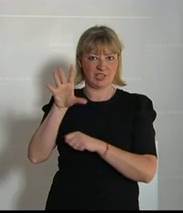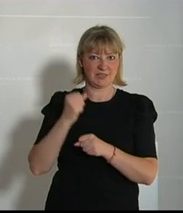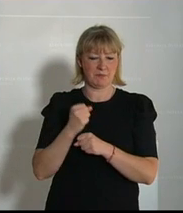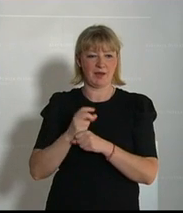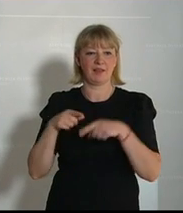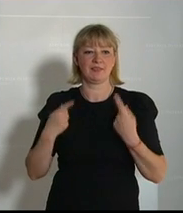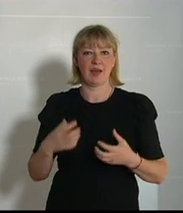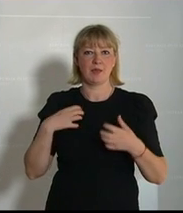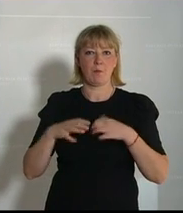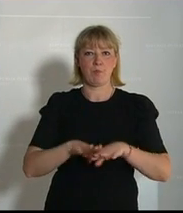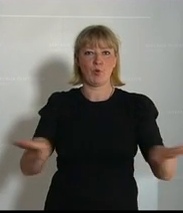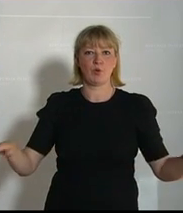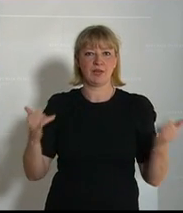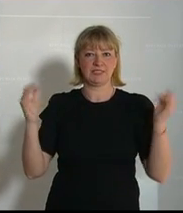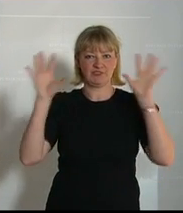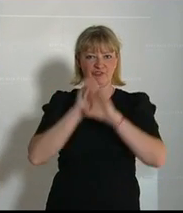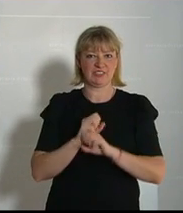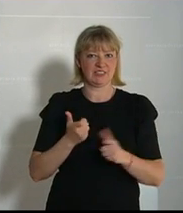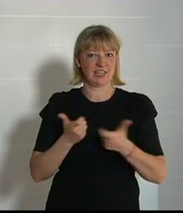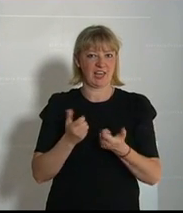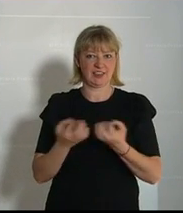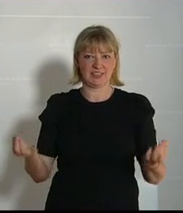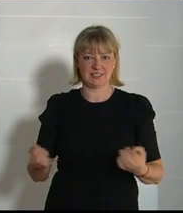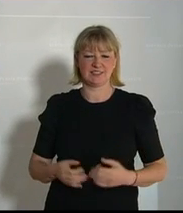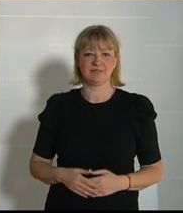dann ist es auf der Bühne finster, dann geht gar nichts.